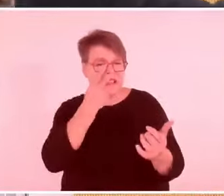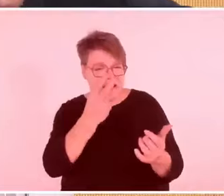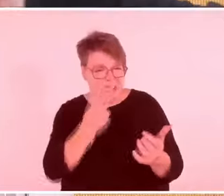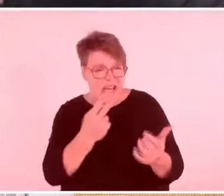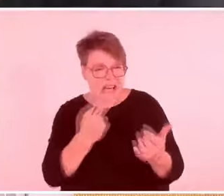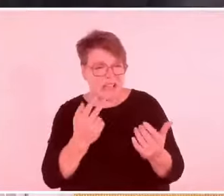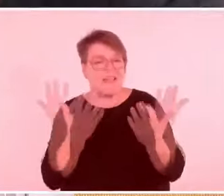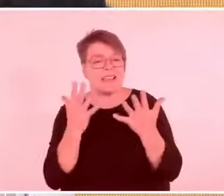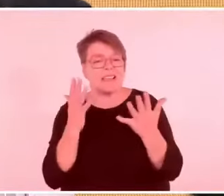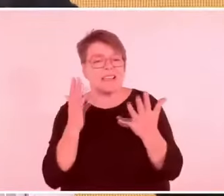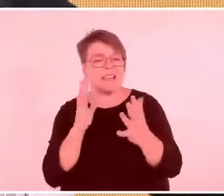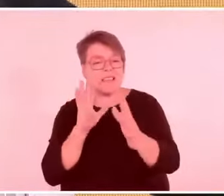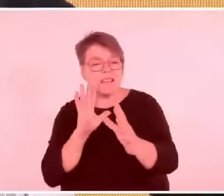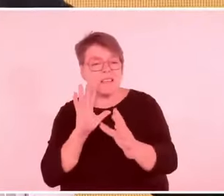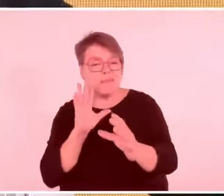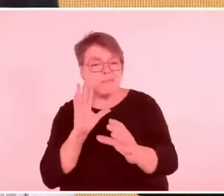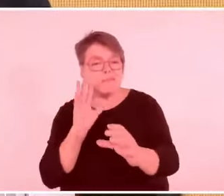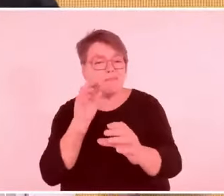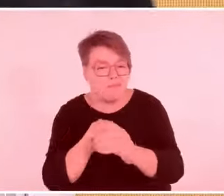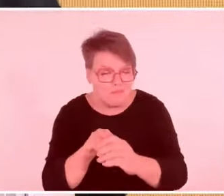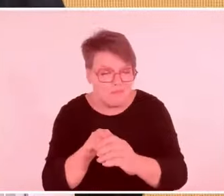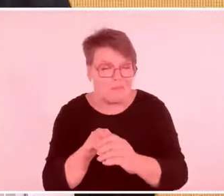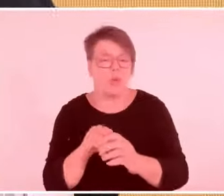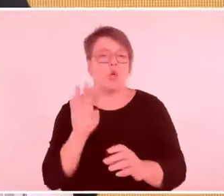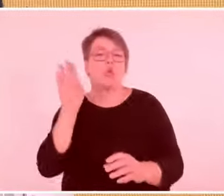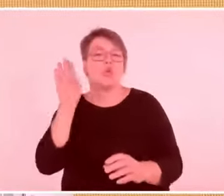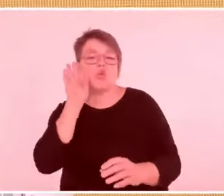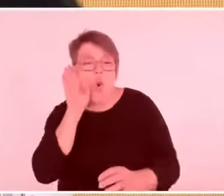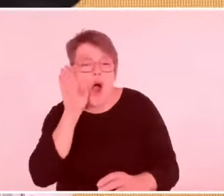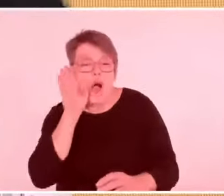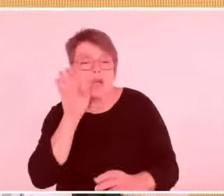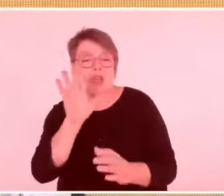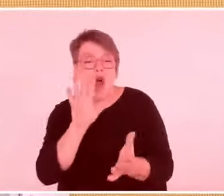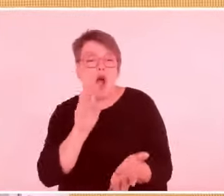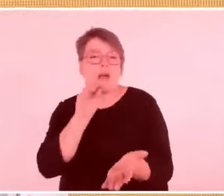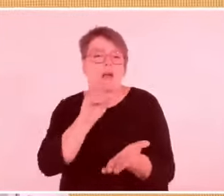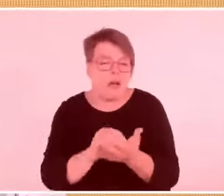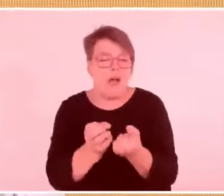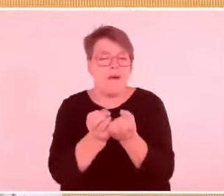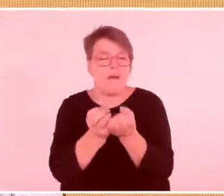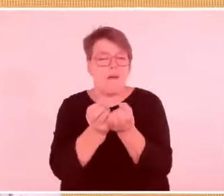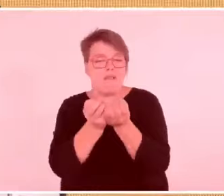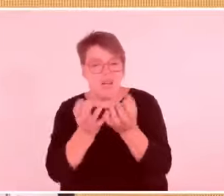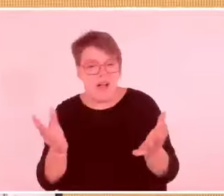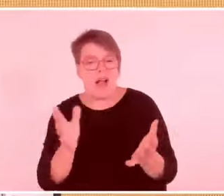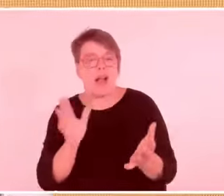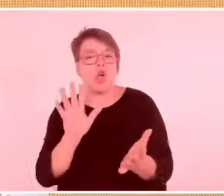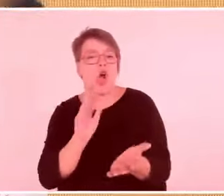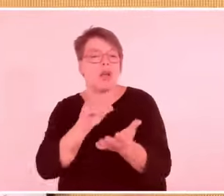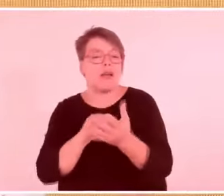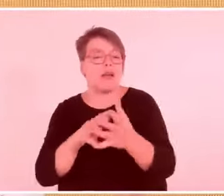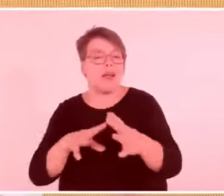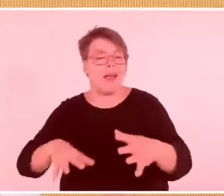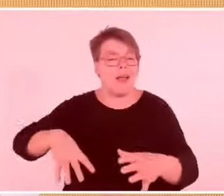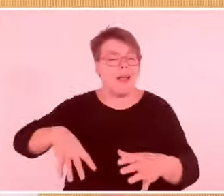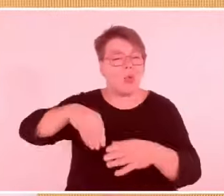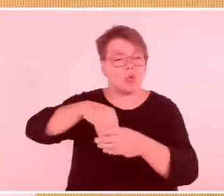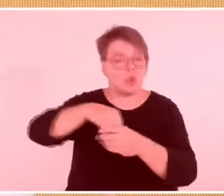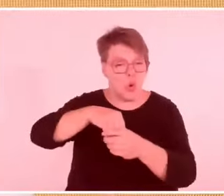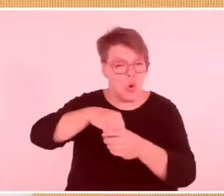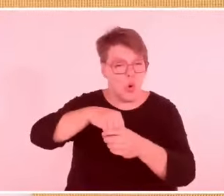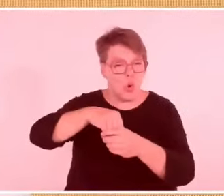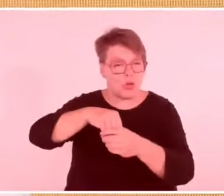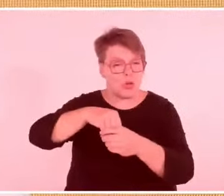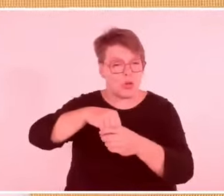Manche Leute müssen ausgeschlossen werden von der Vielfalt anscheinend. Nein, ich rede von